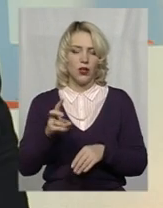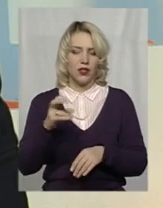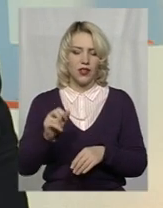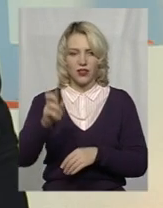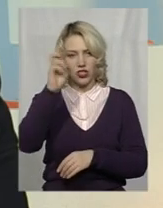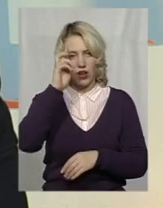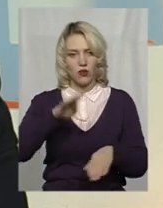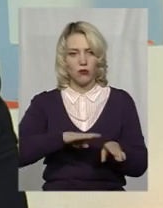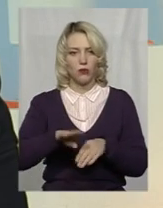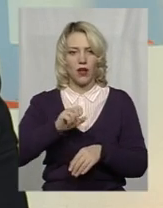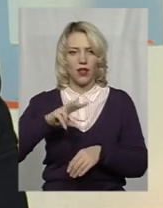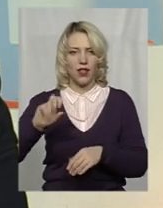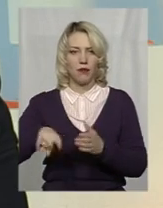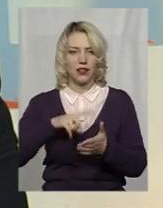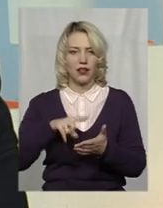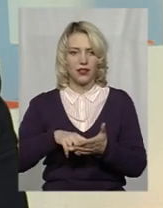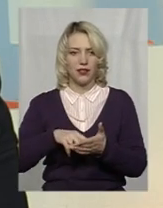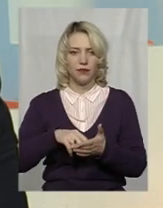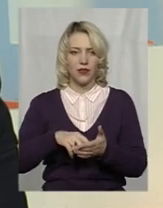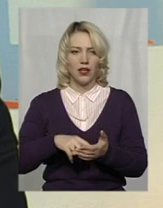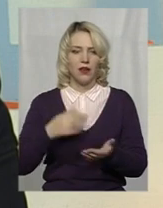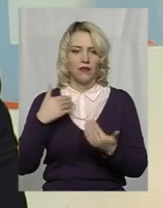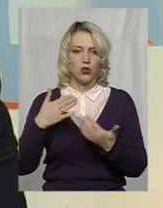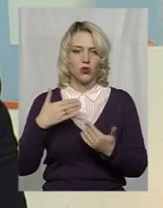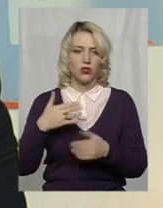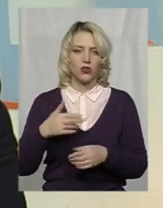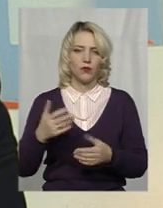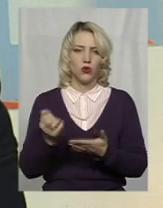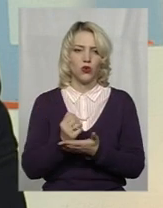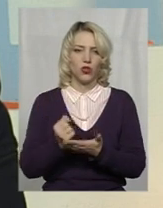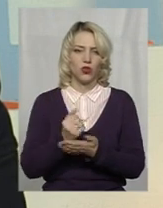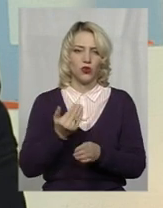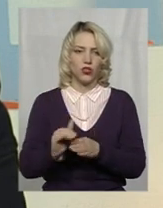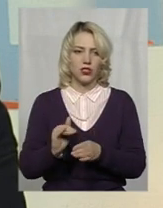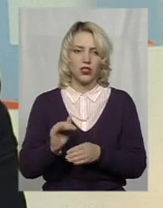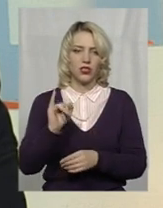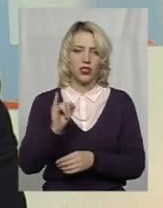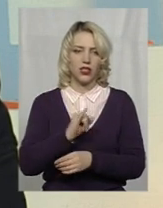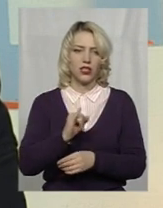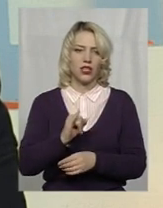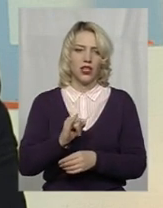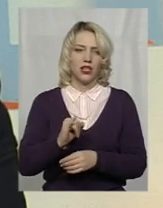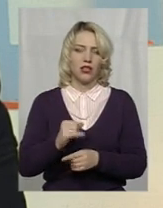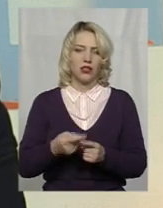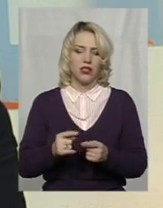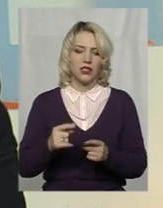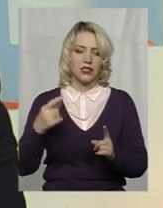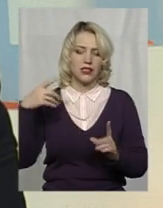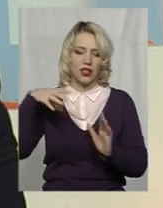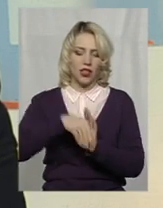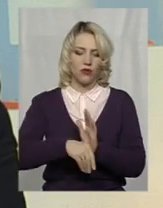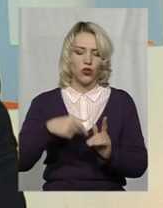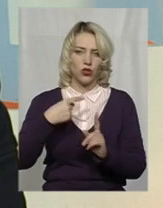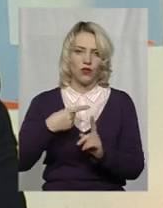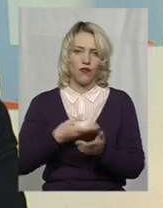на державному. Але питання відносно дохідної частини і складових видаткової частини, воно є